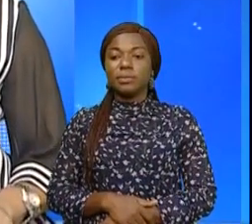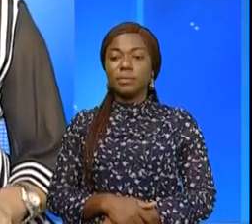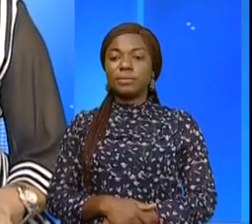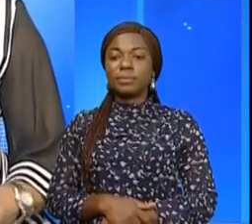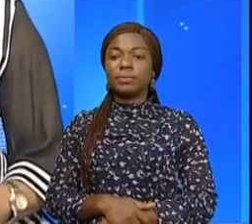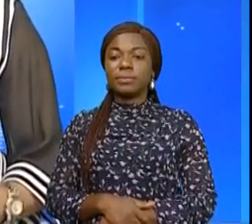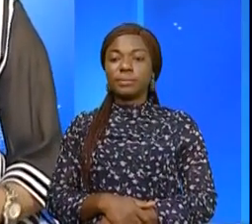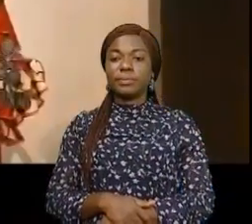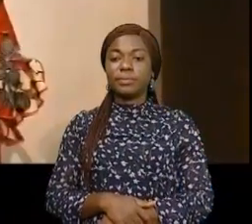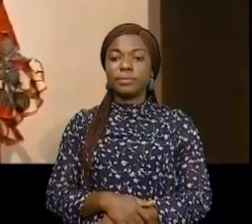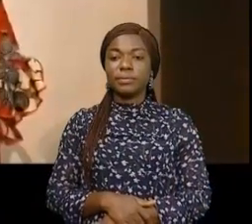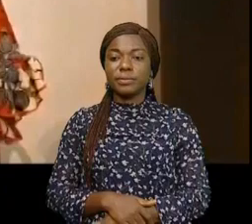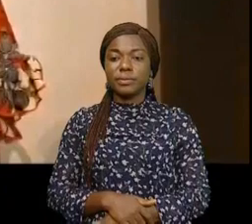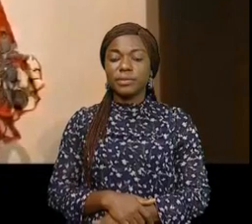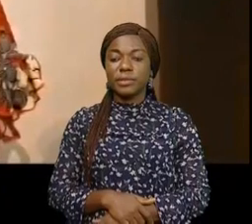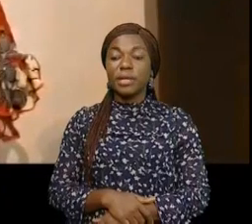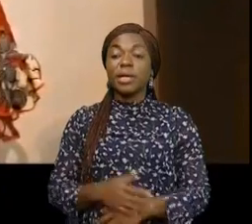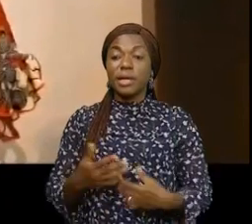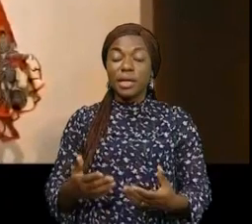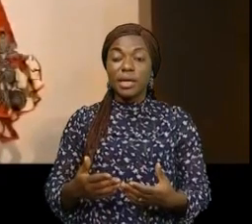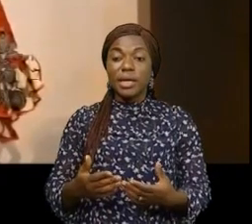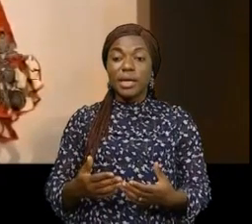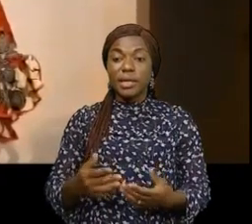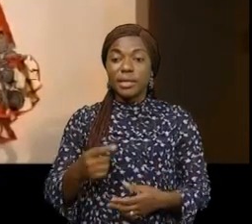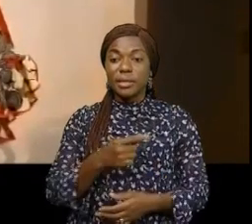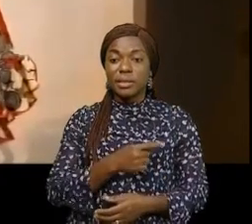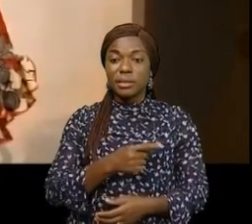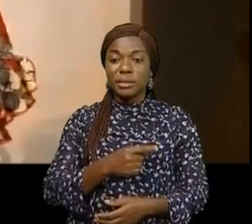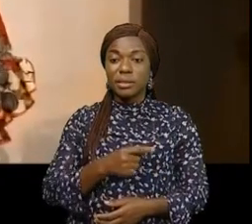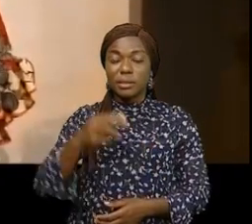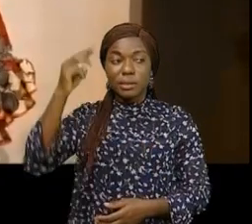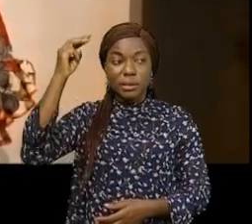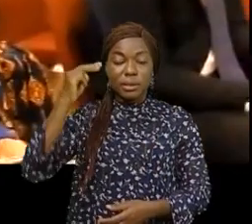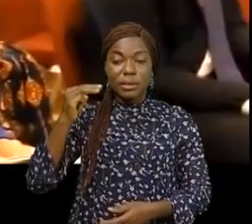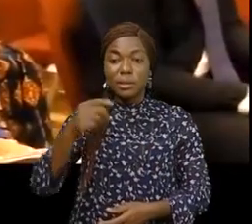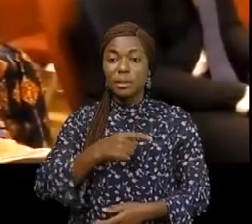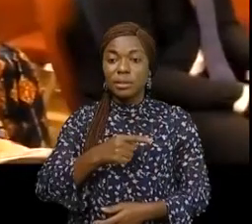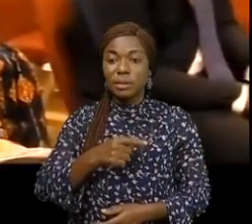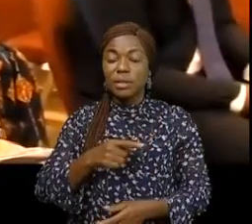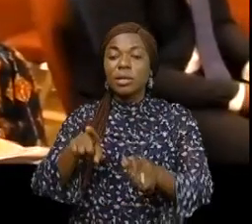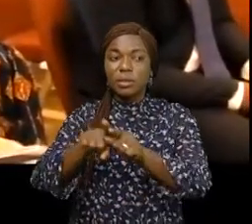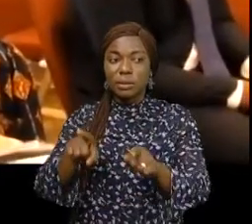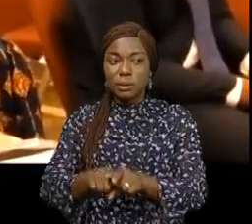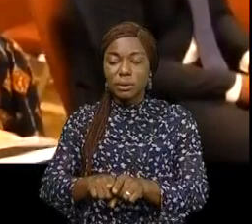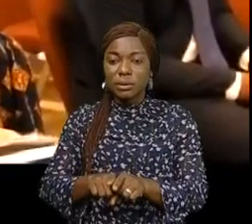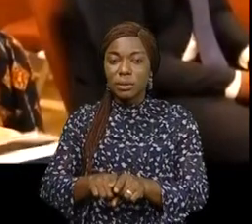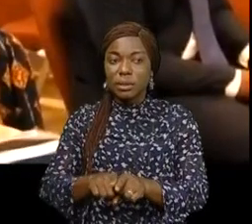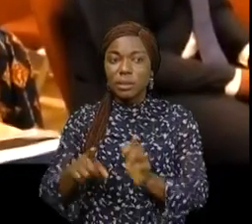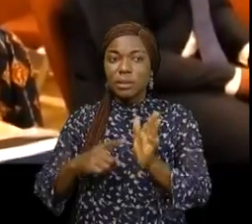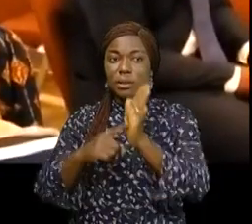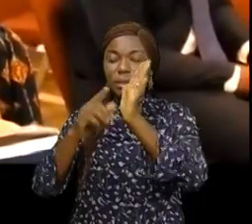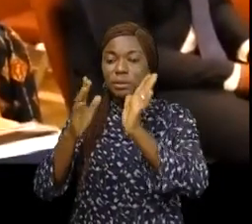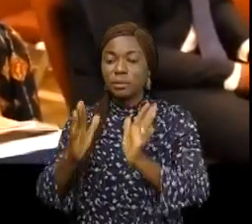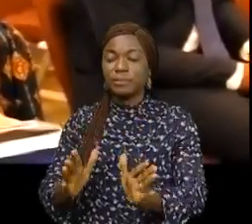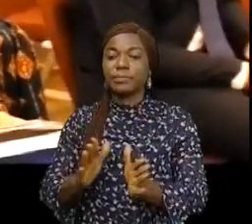L'Assemblée nationale Colette Chombatundou qui représentait le parlement de la RDC à ses assises a présenté son pays